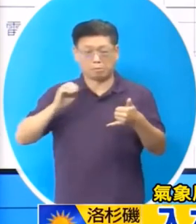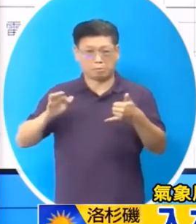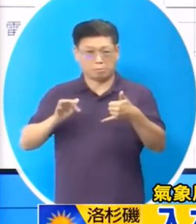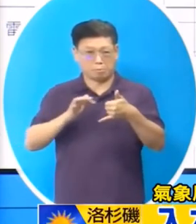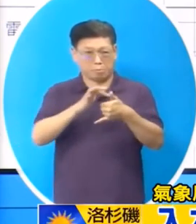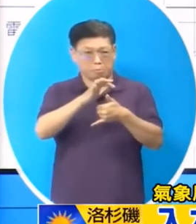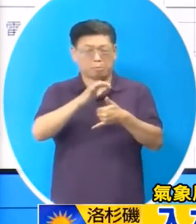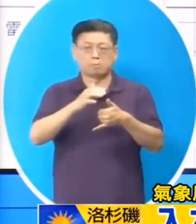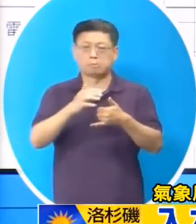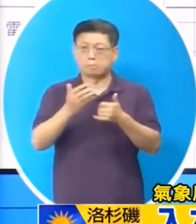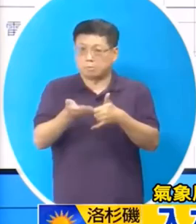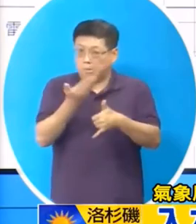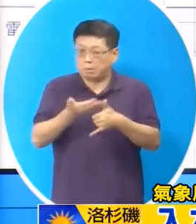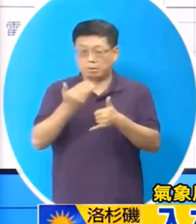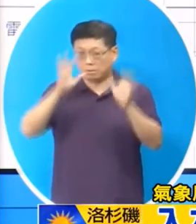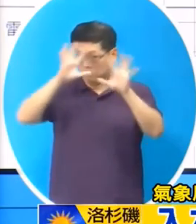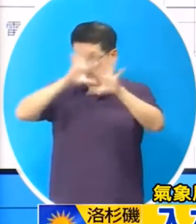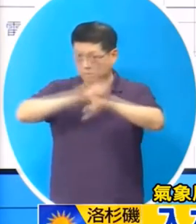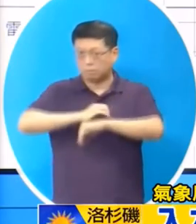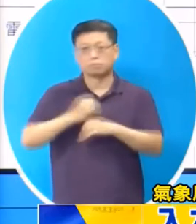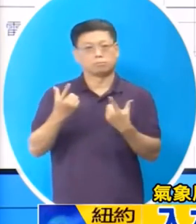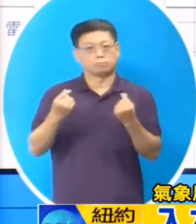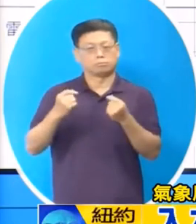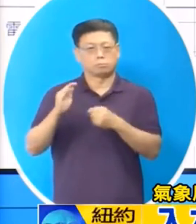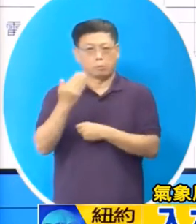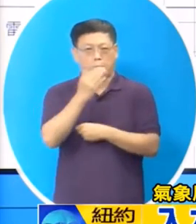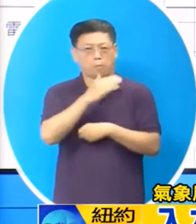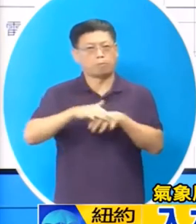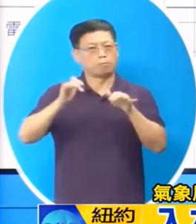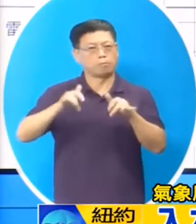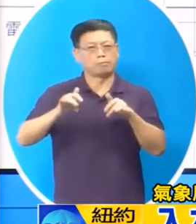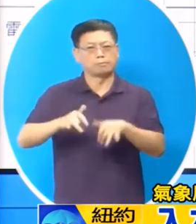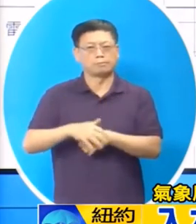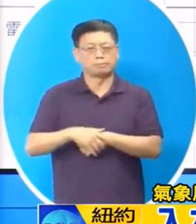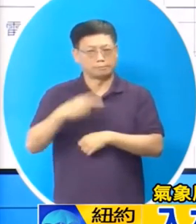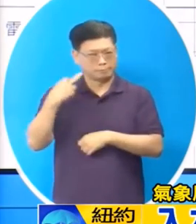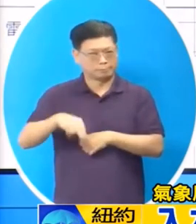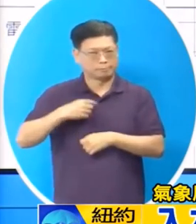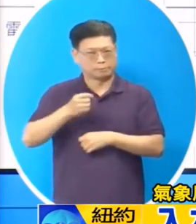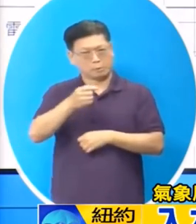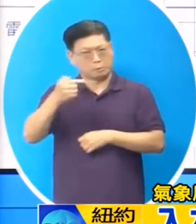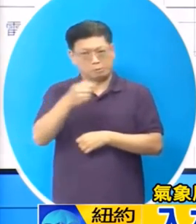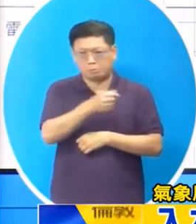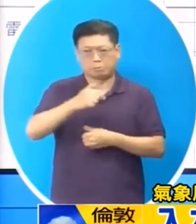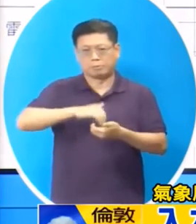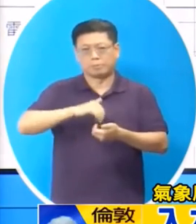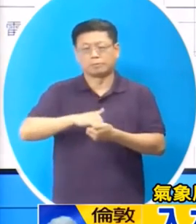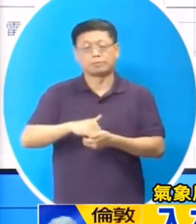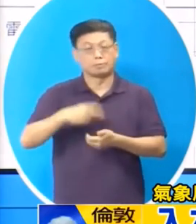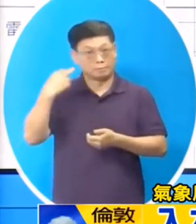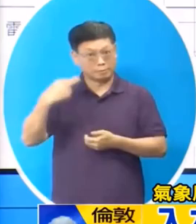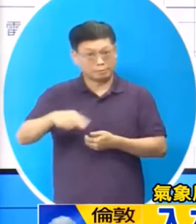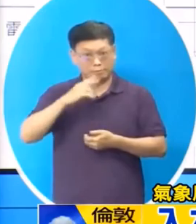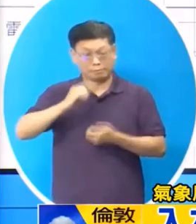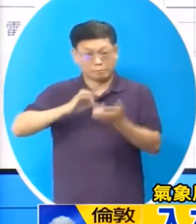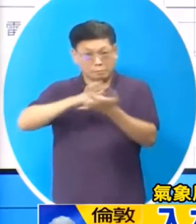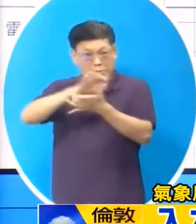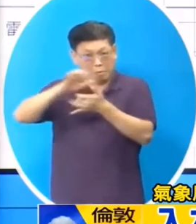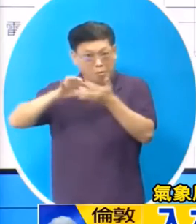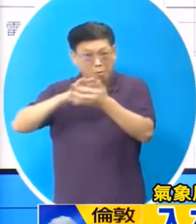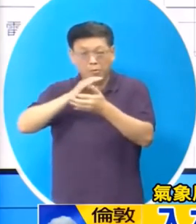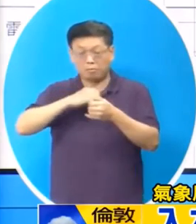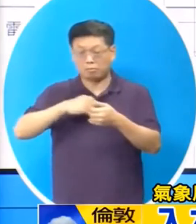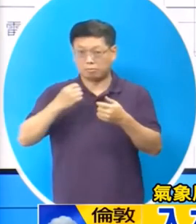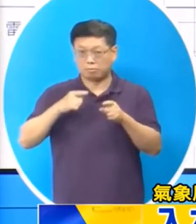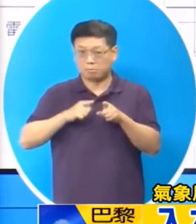预估到晚上北台湾地区还是断断续续会下着雨有时候雨是大另外环流顺着我们的